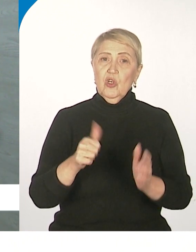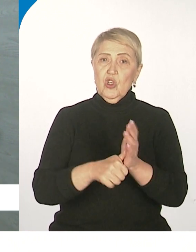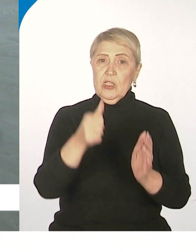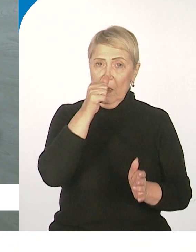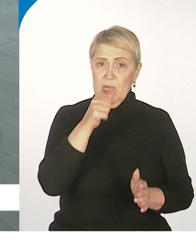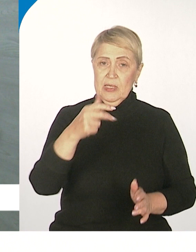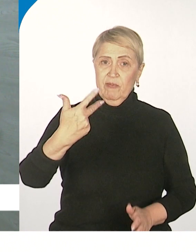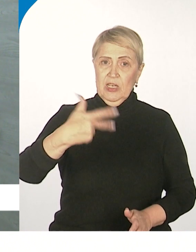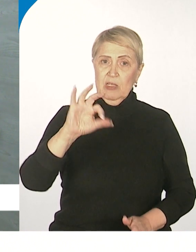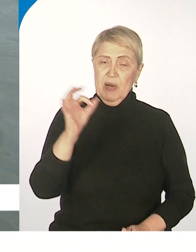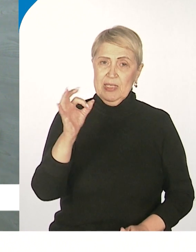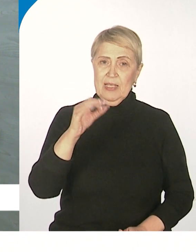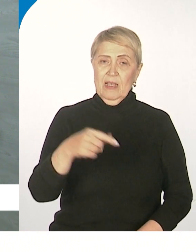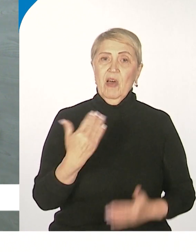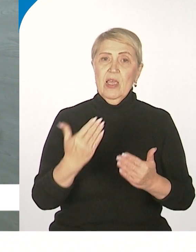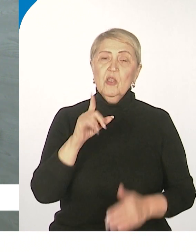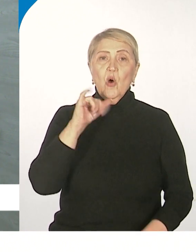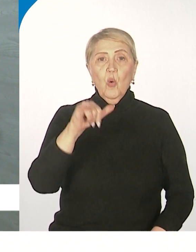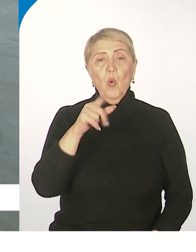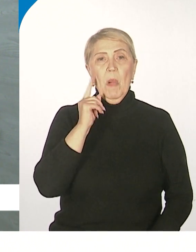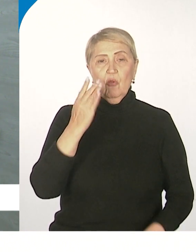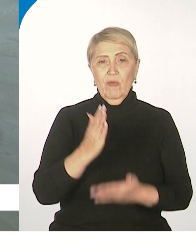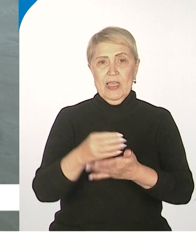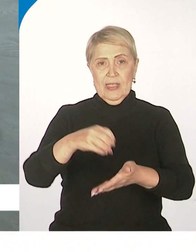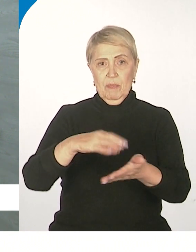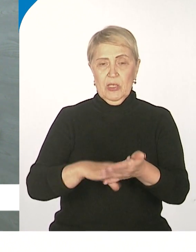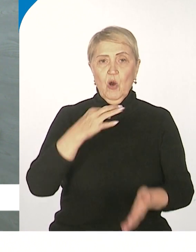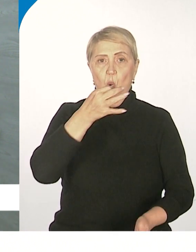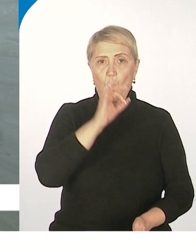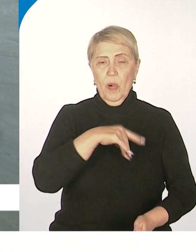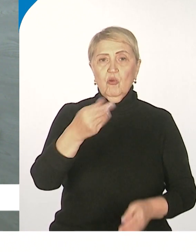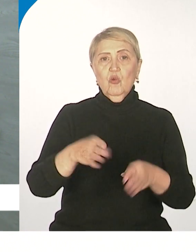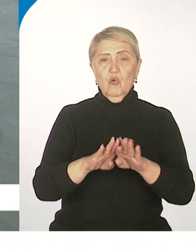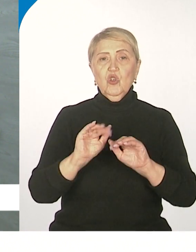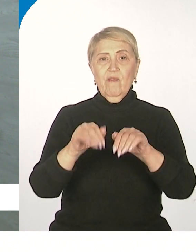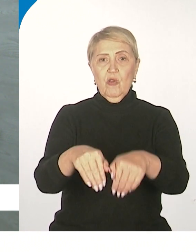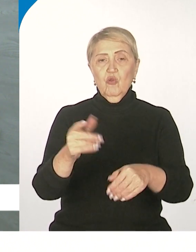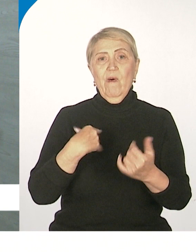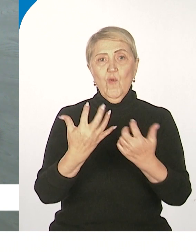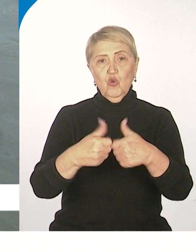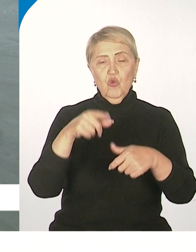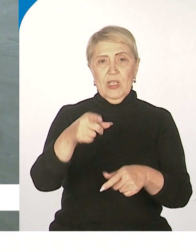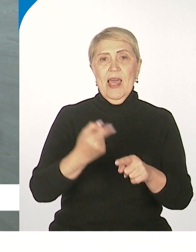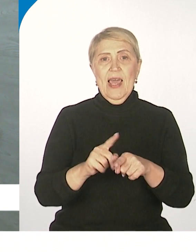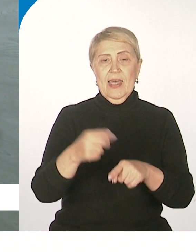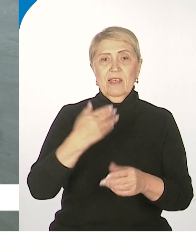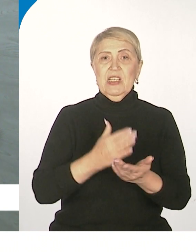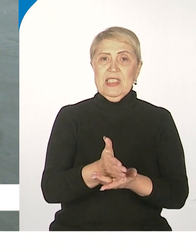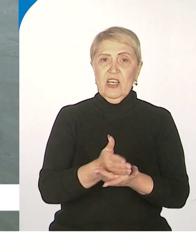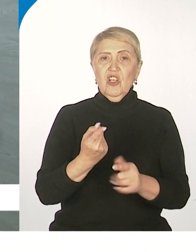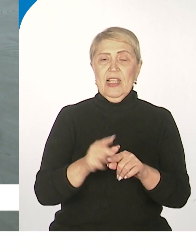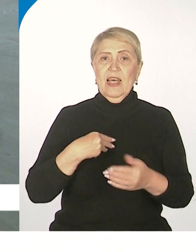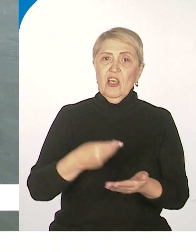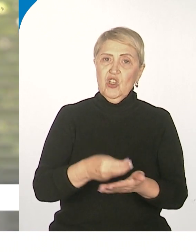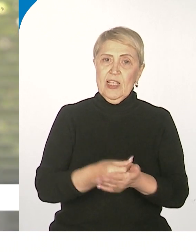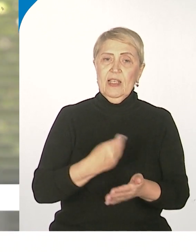молодого человека есть уже зафиксированный трудовой опыт, вот этот опыт тоже войдет в учет стажа для начисления